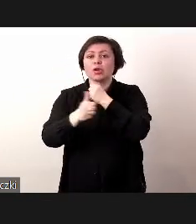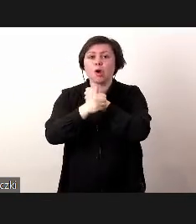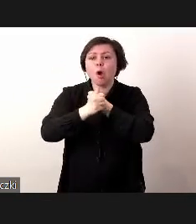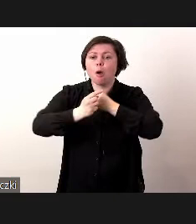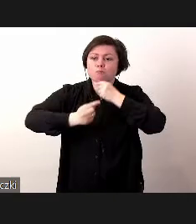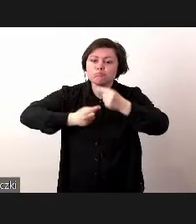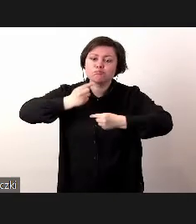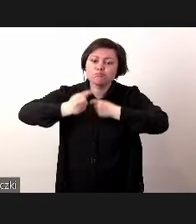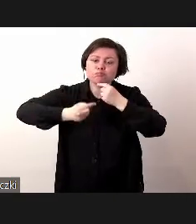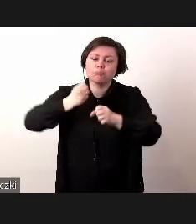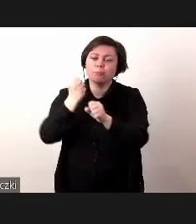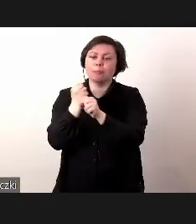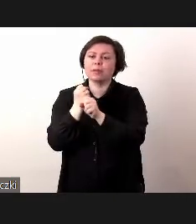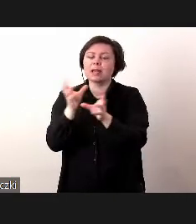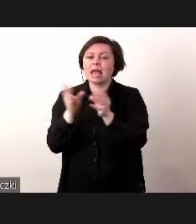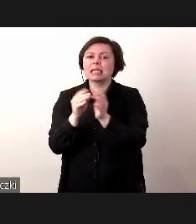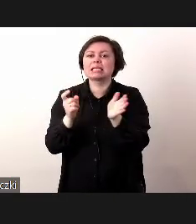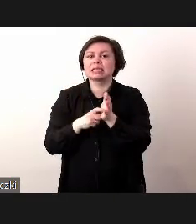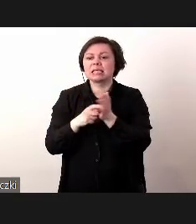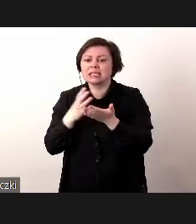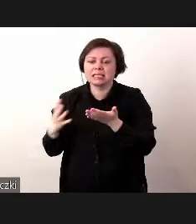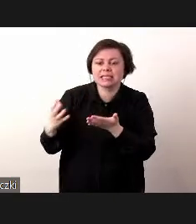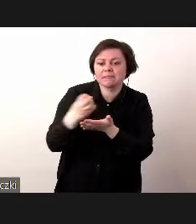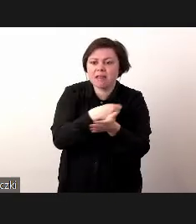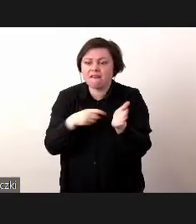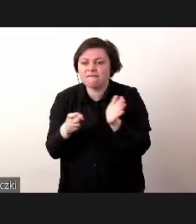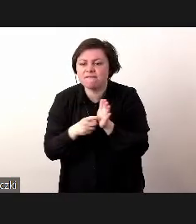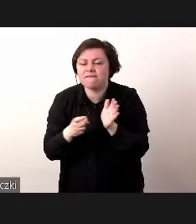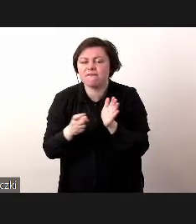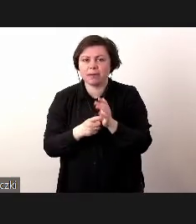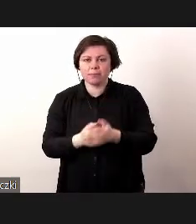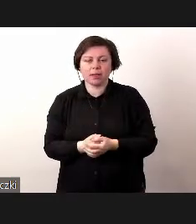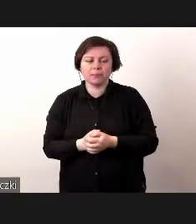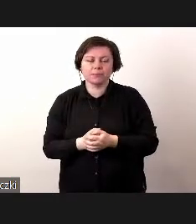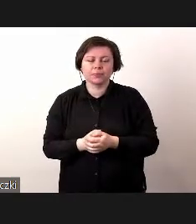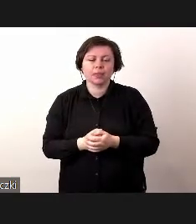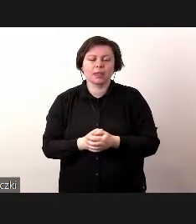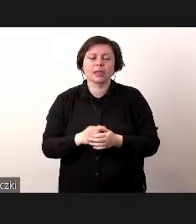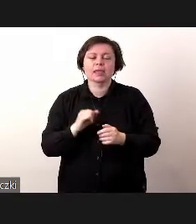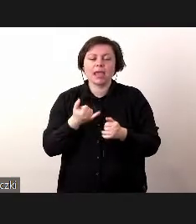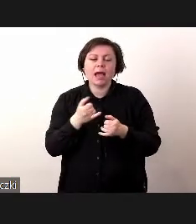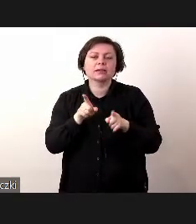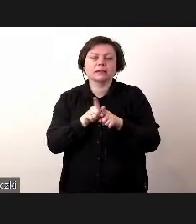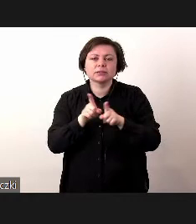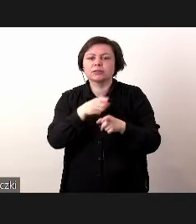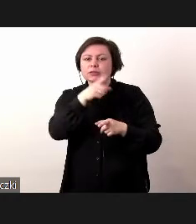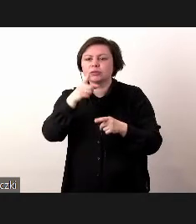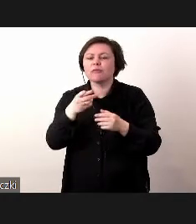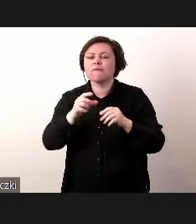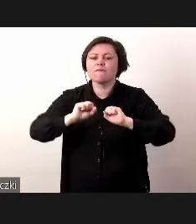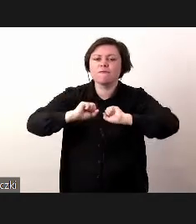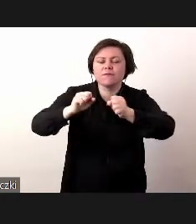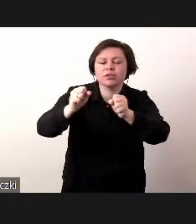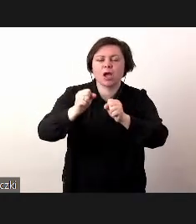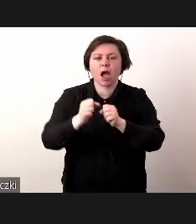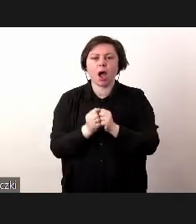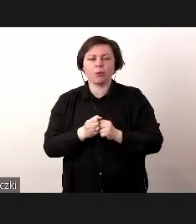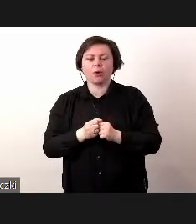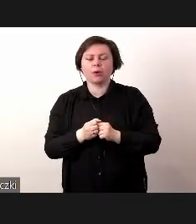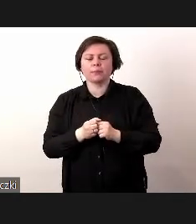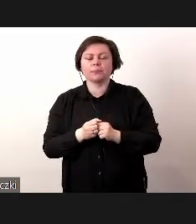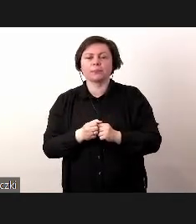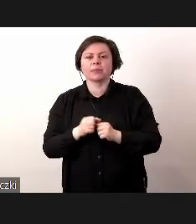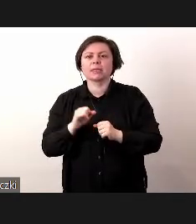procesy pracy z wymaganiami, zbierania wymagań, czy jak to, czy jak same funkcjonują, same